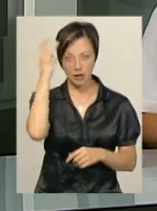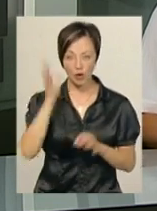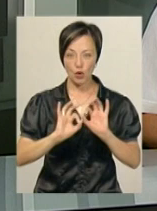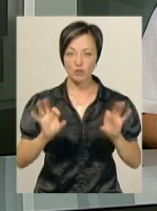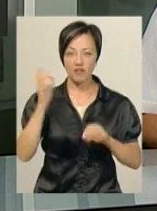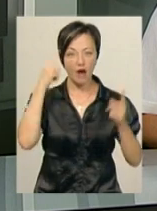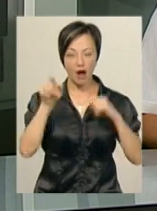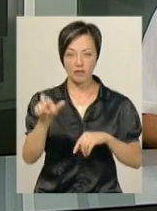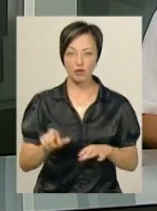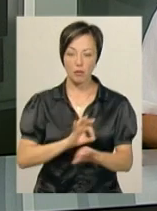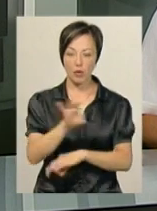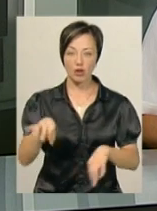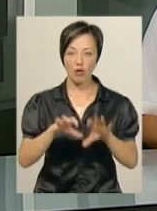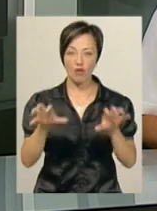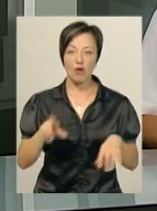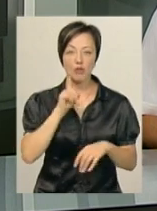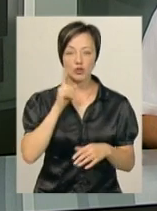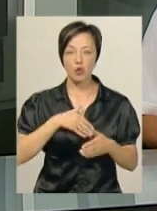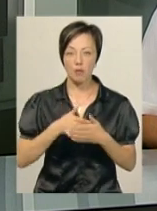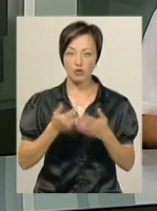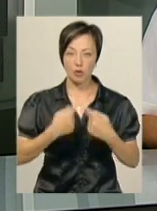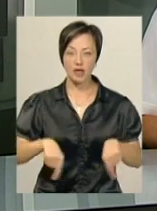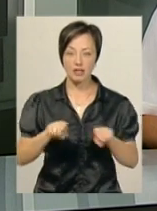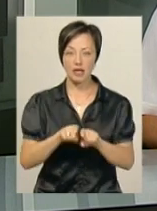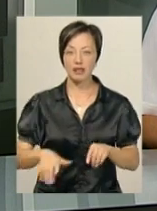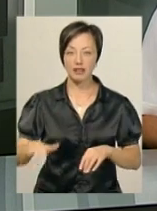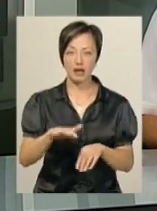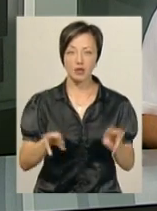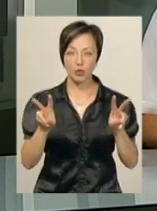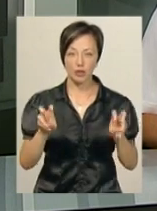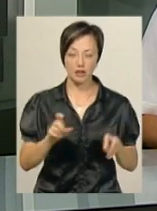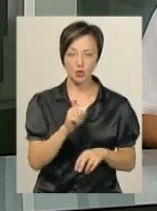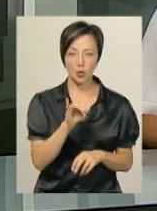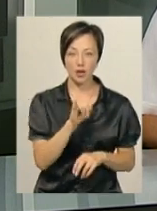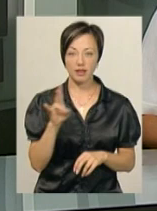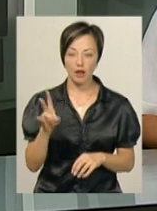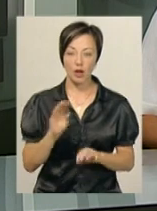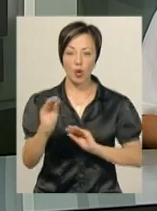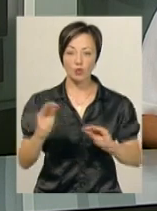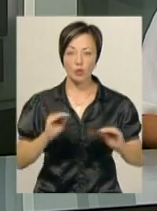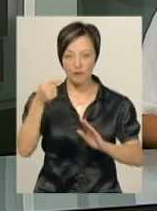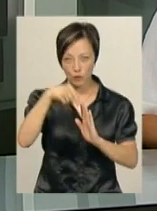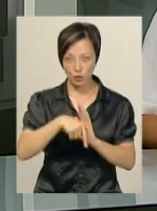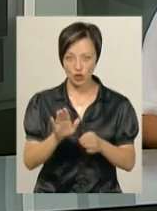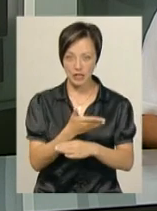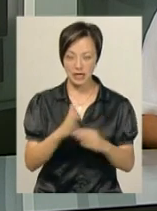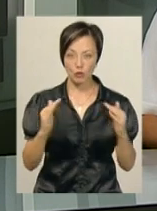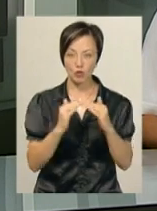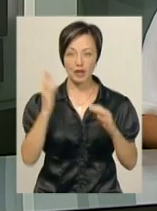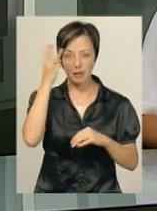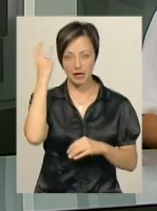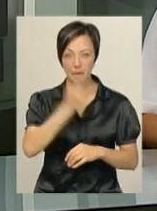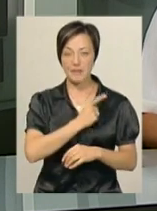розповів автор арт-проекту, голова молодіжної громадської організації «Територія» Андрій Зоїн. До оздоблення внутрішньої частини будівлі